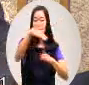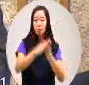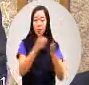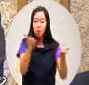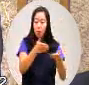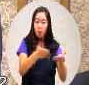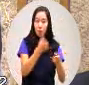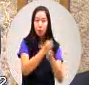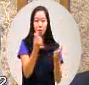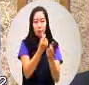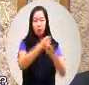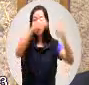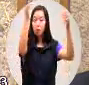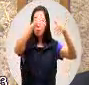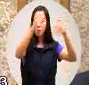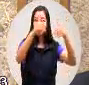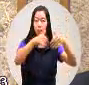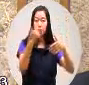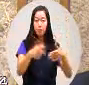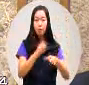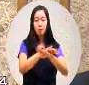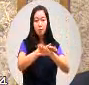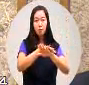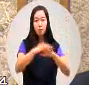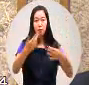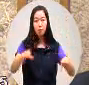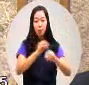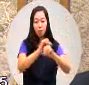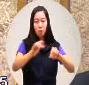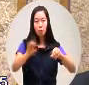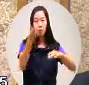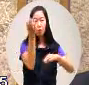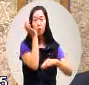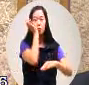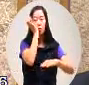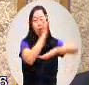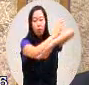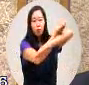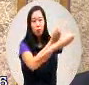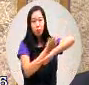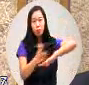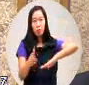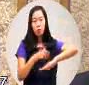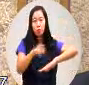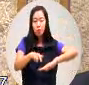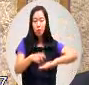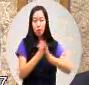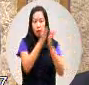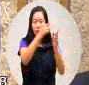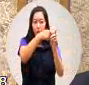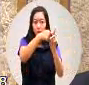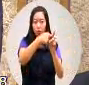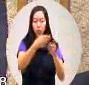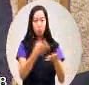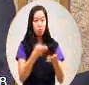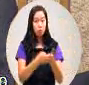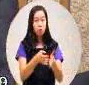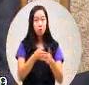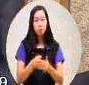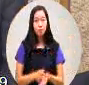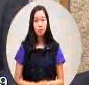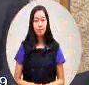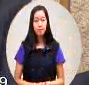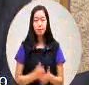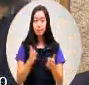蚝鱼或者是一些一些土石的这个滑动所以应该要有更严格的标准要有更严格的标准好